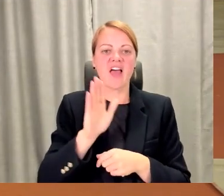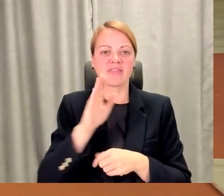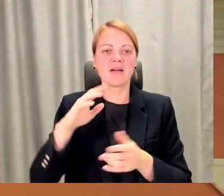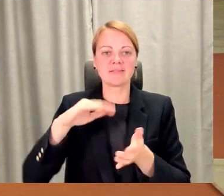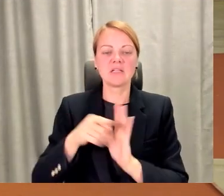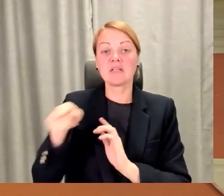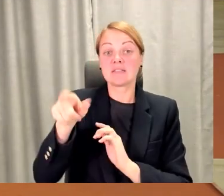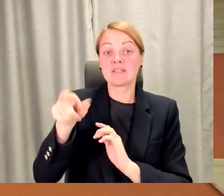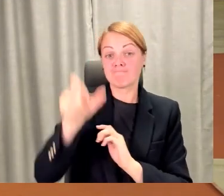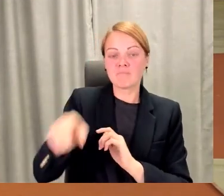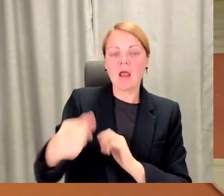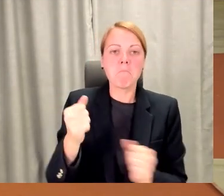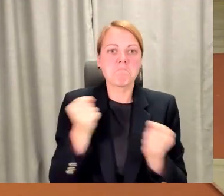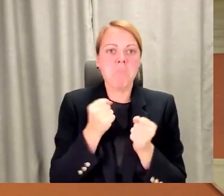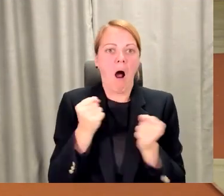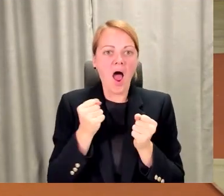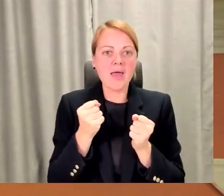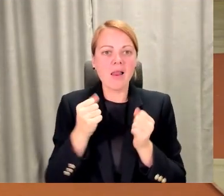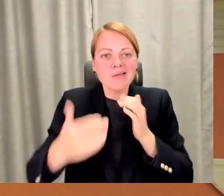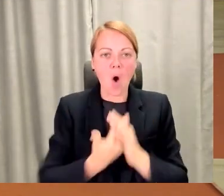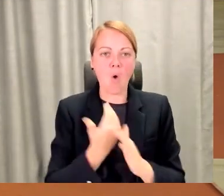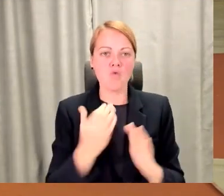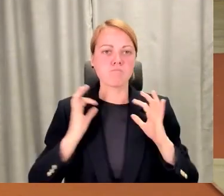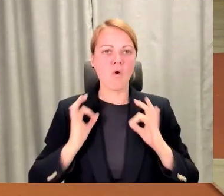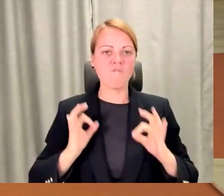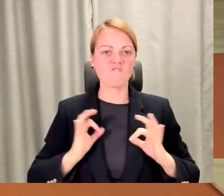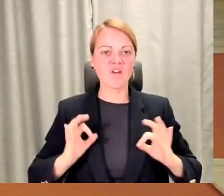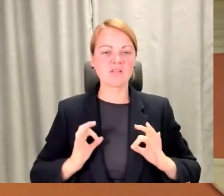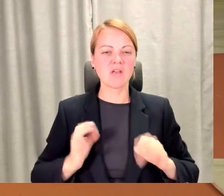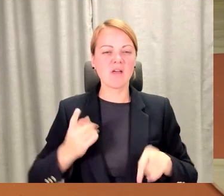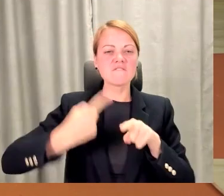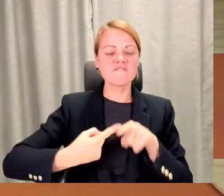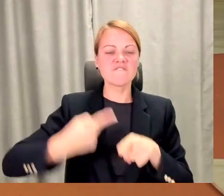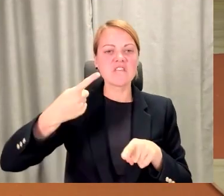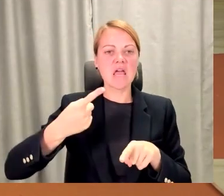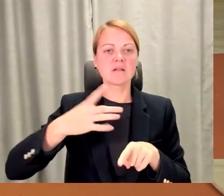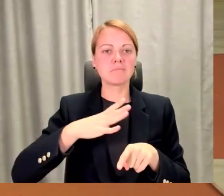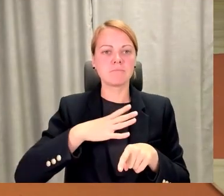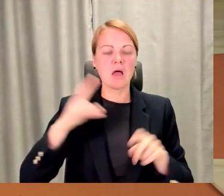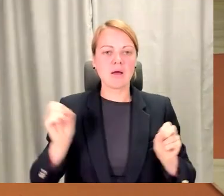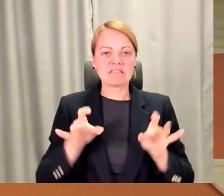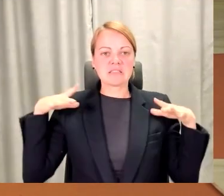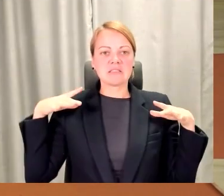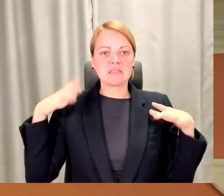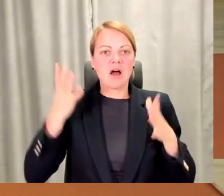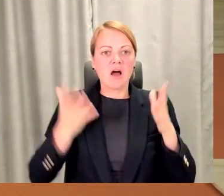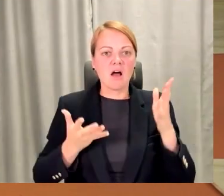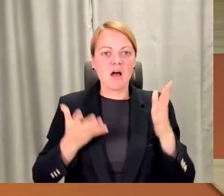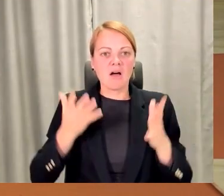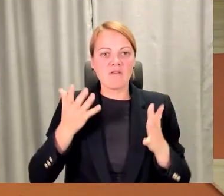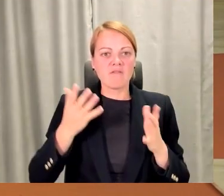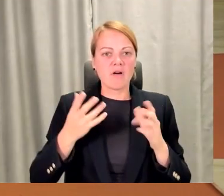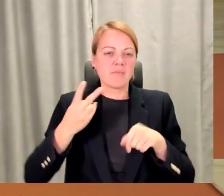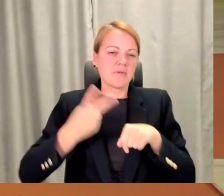profesijā, jo vienreiz jau tu esi kārtīgi apdadzinājis. Varbūt, ka pat divreiz vai pat trīsreiz jau iepriekš. O, jā.